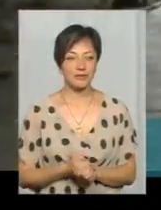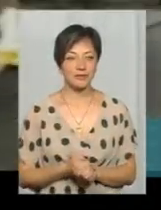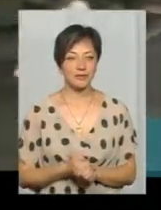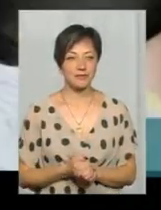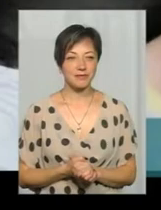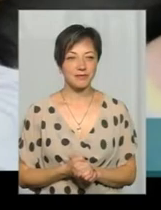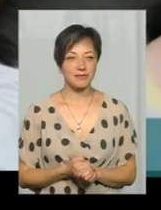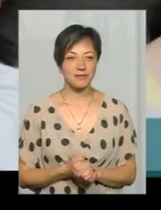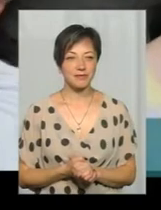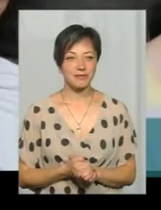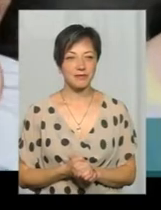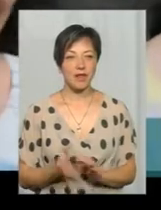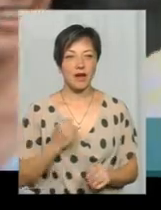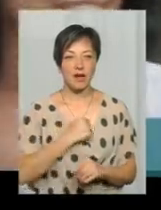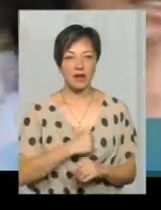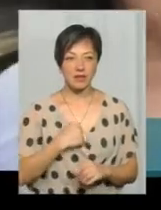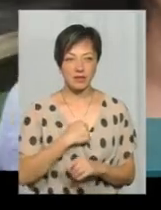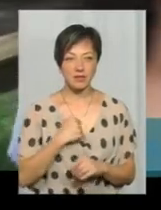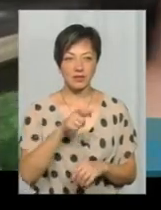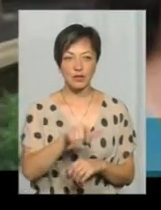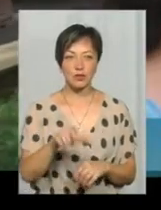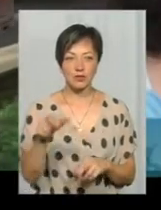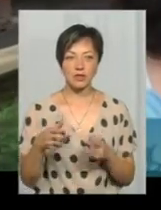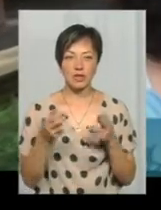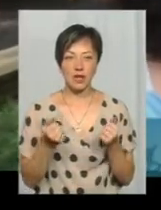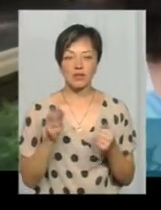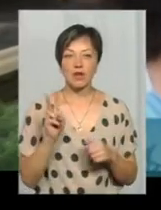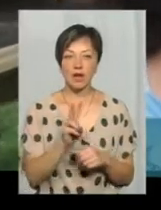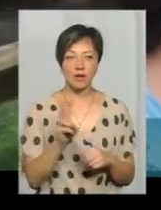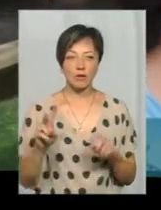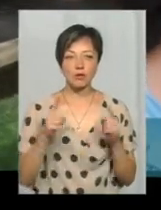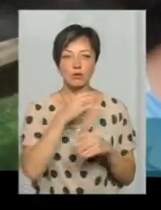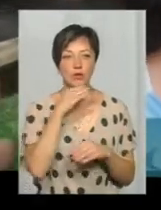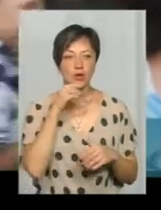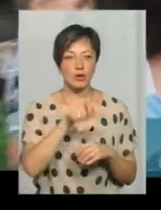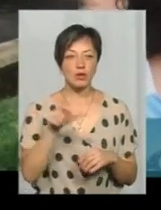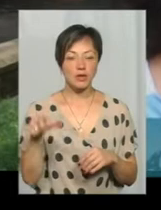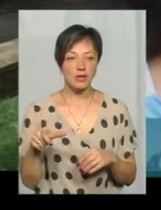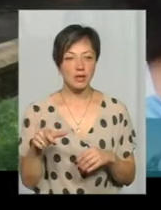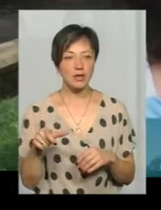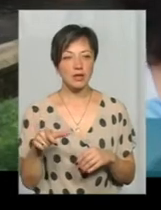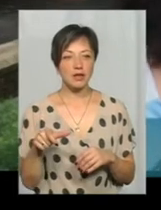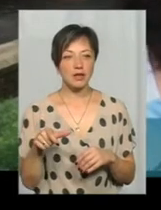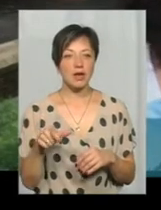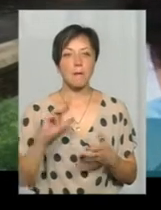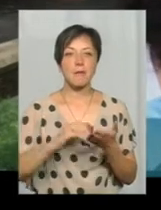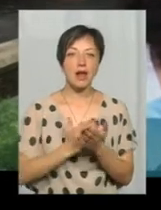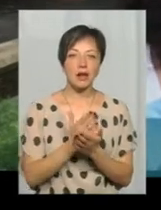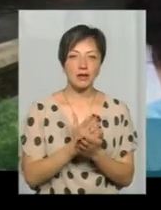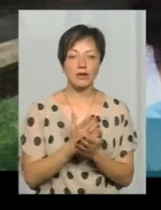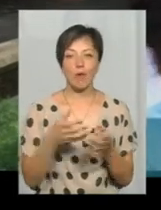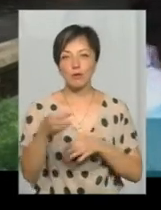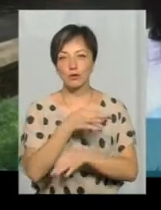хочете. Агресивні люди. Агресивні люди. Якщо в тролейбусі, то дуже багато людей збираються, політику обсуждають,